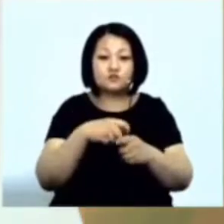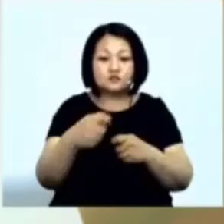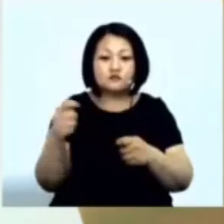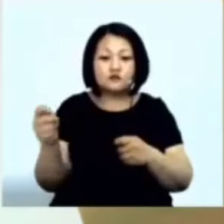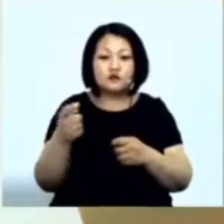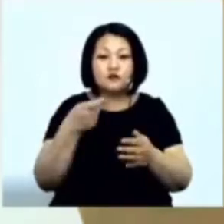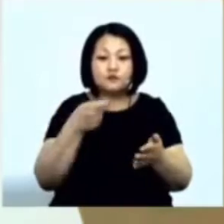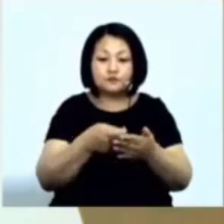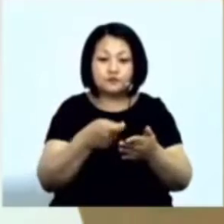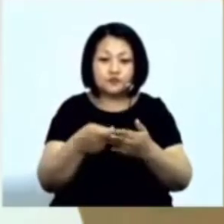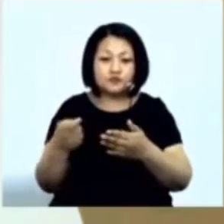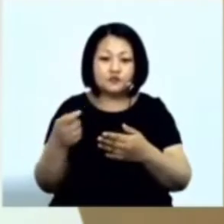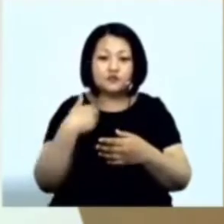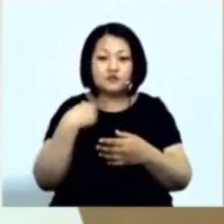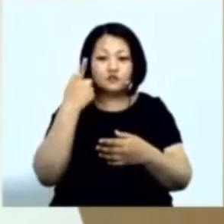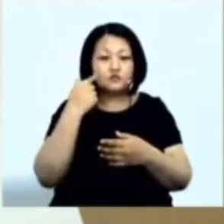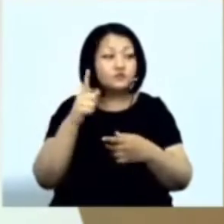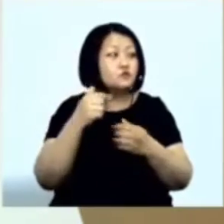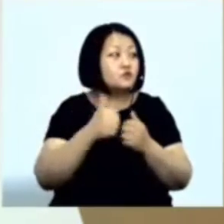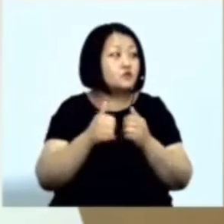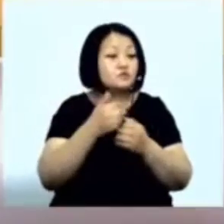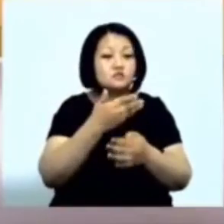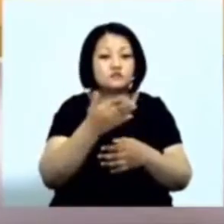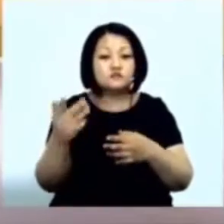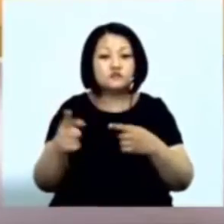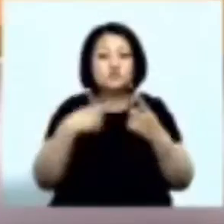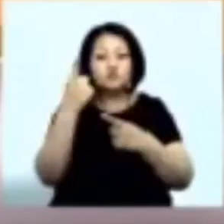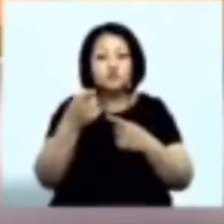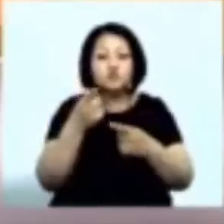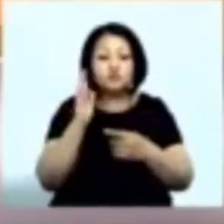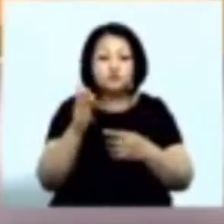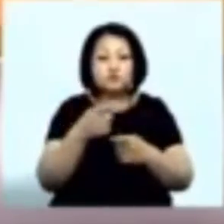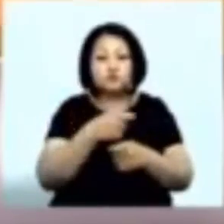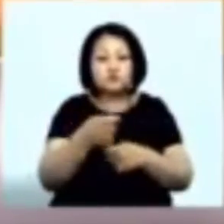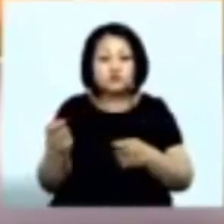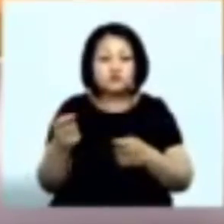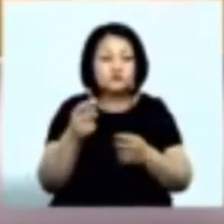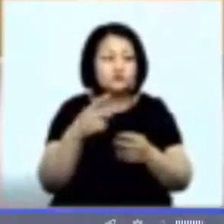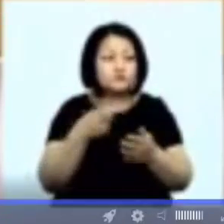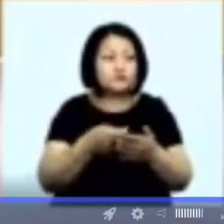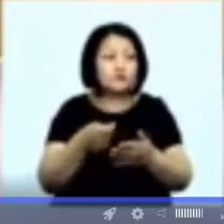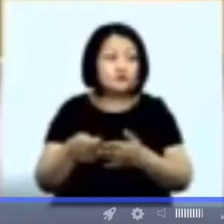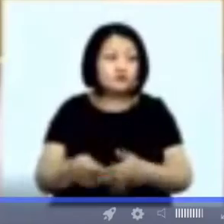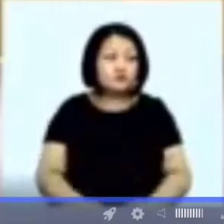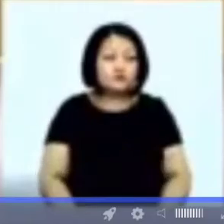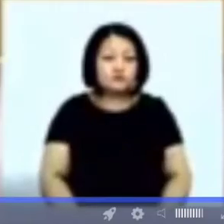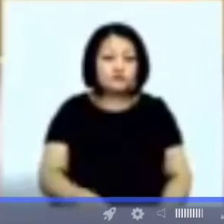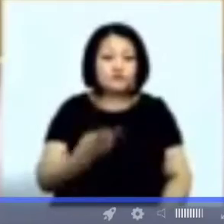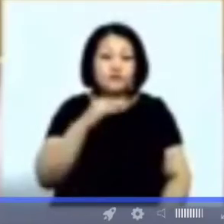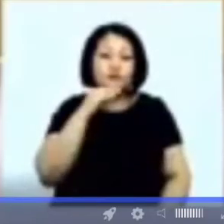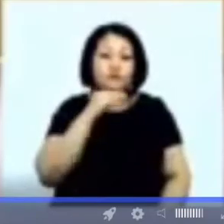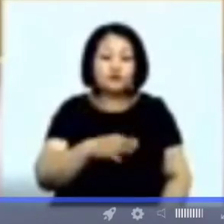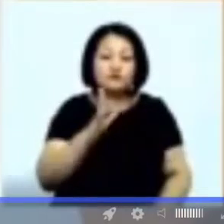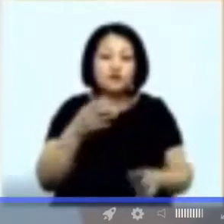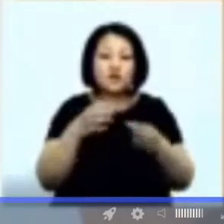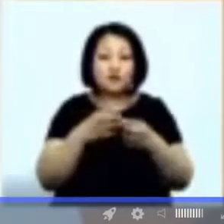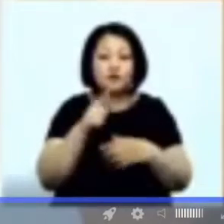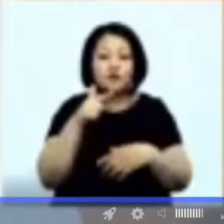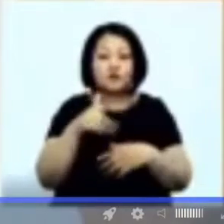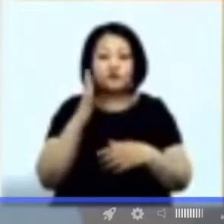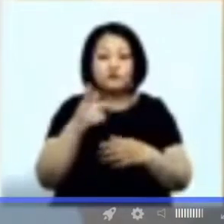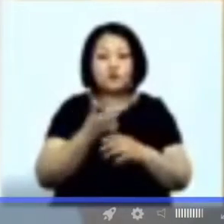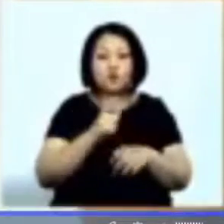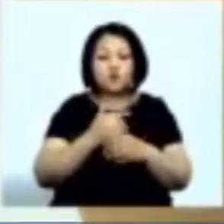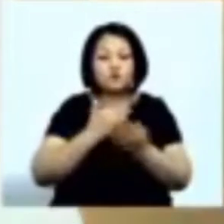Сейчас будет На следующее событие Раздавать билеты И будет работать Билетером И эта профессия В компании Гринвей Очень высоко